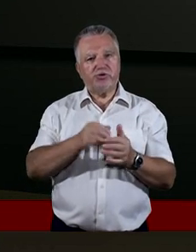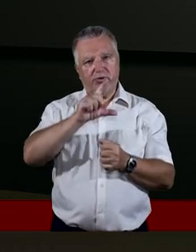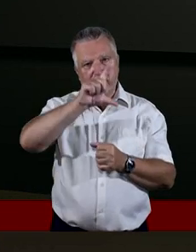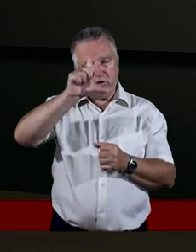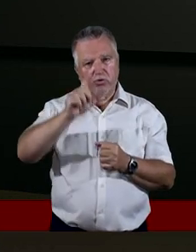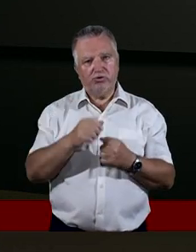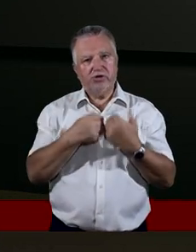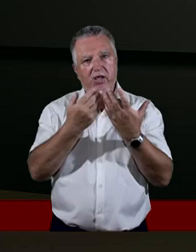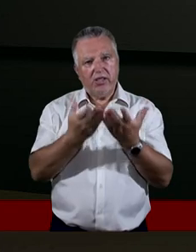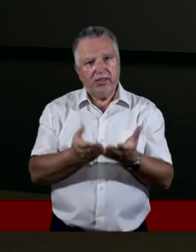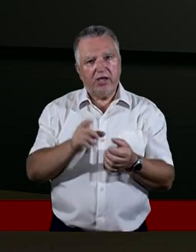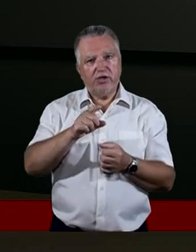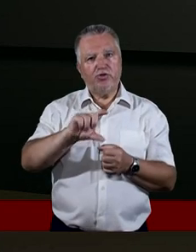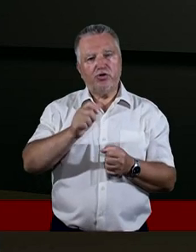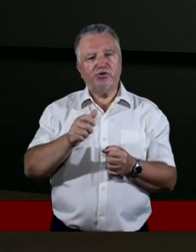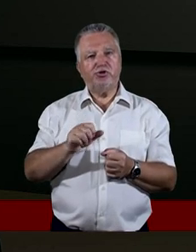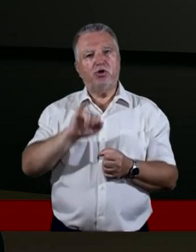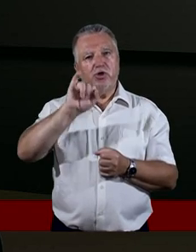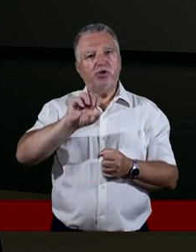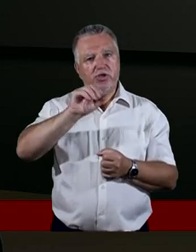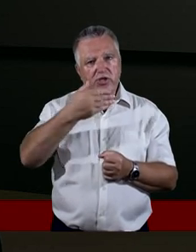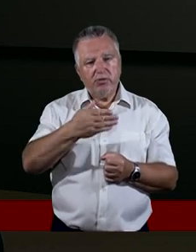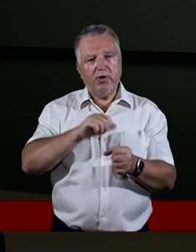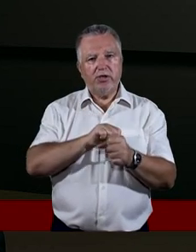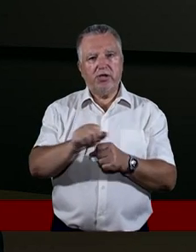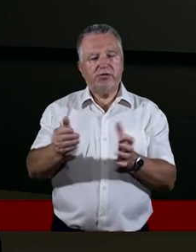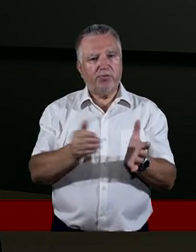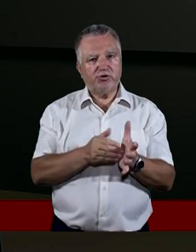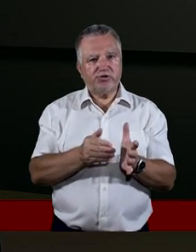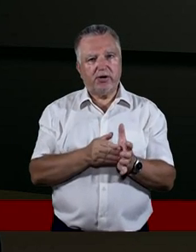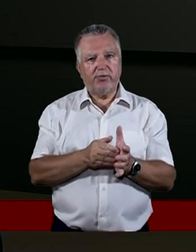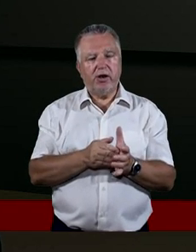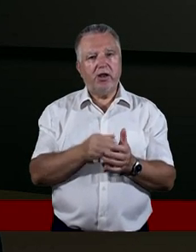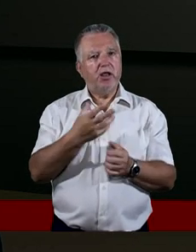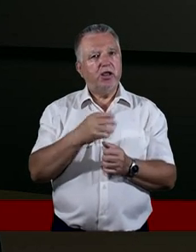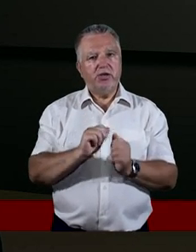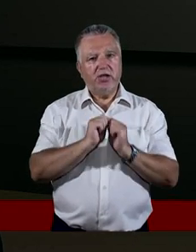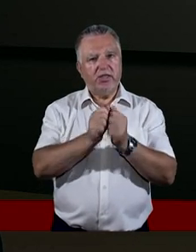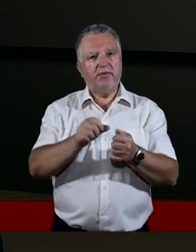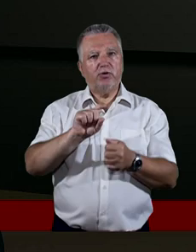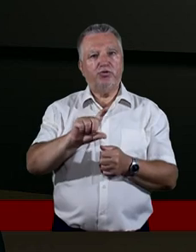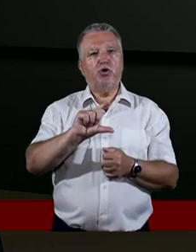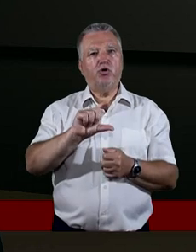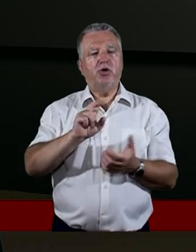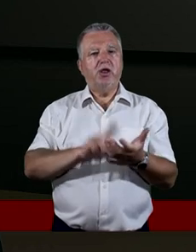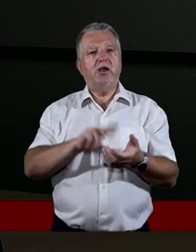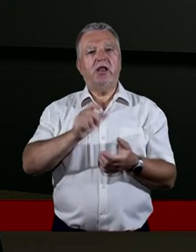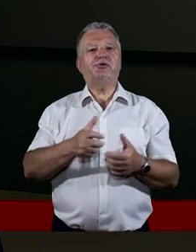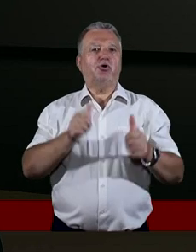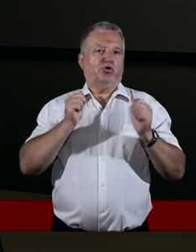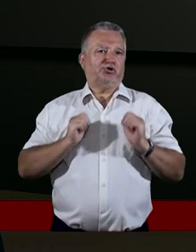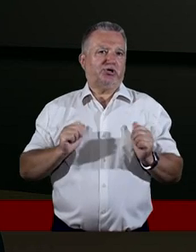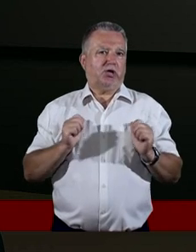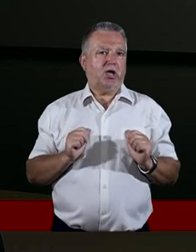potrzebne. Zwracam na to uwagę, co było im potrzebne, nie czego oczekiwali, nie zawsze dawał to, czego oczekiwali, bo to jest